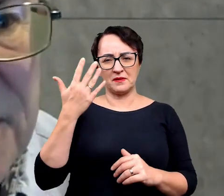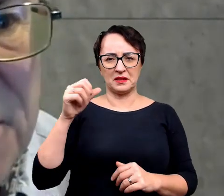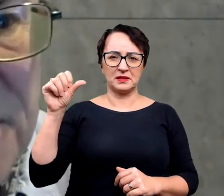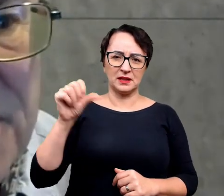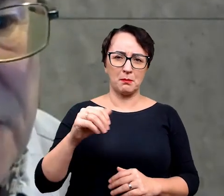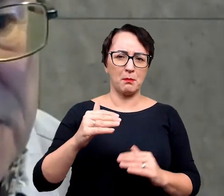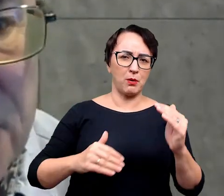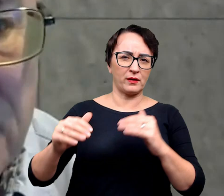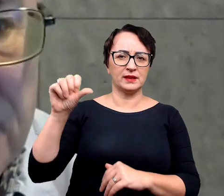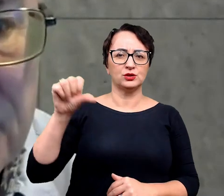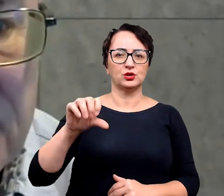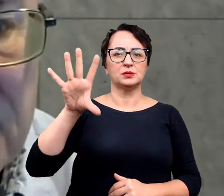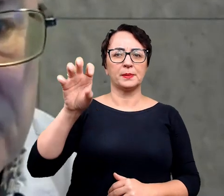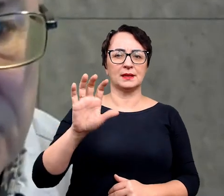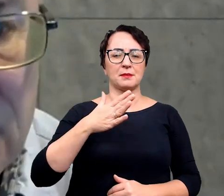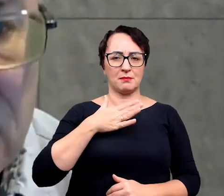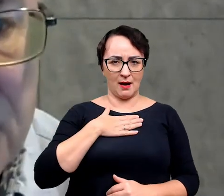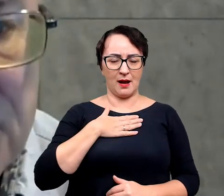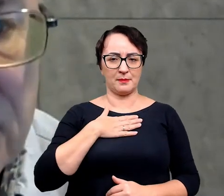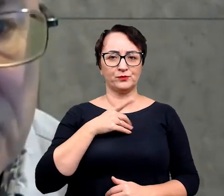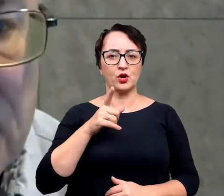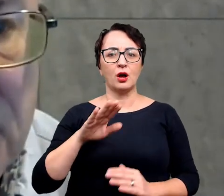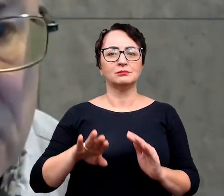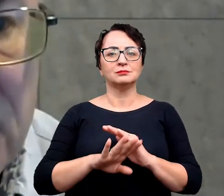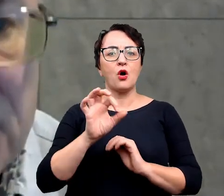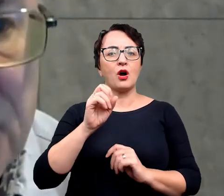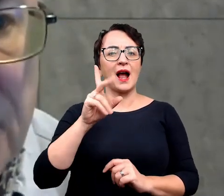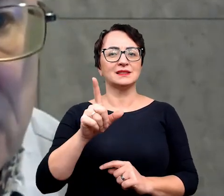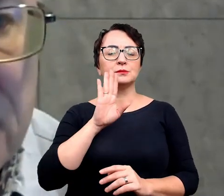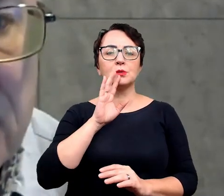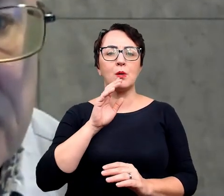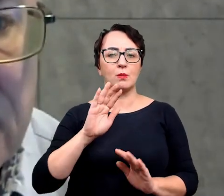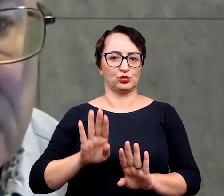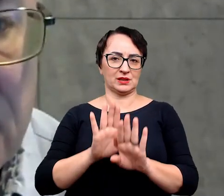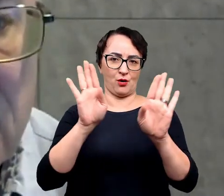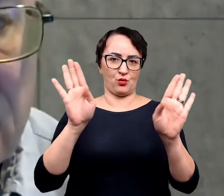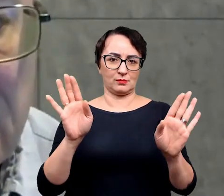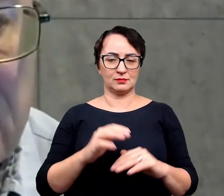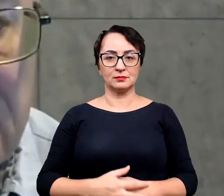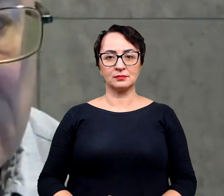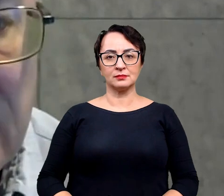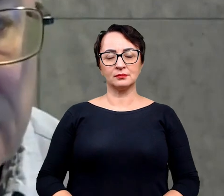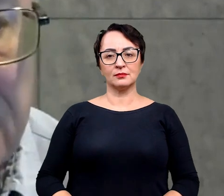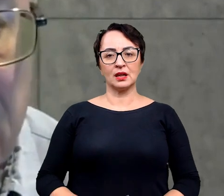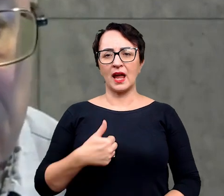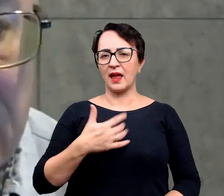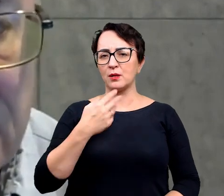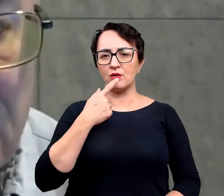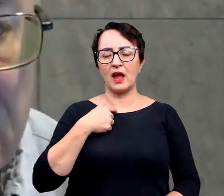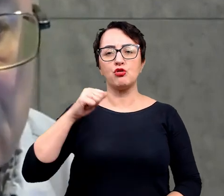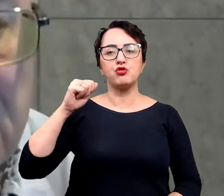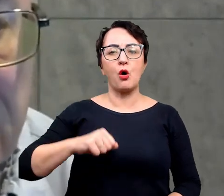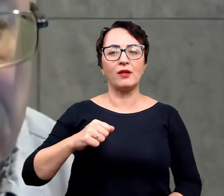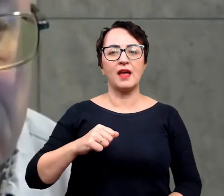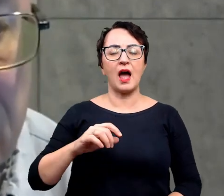tam tysiąc, ponad tysiąc pięćset, a takich okazów, takich okazów muzealnych, ja nie mówię tam, że zbieram tam